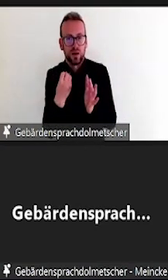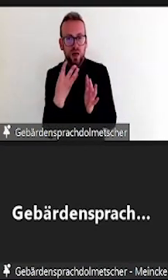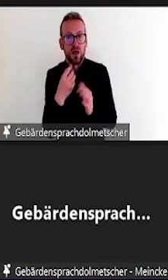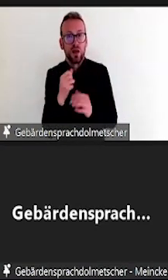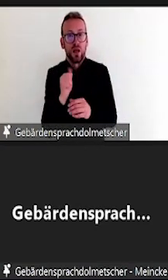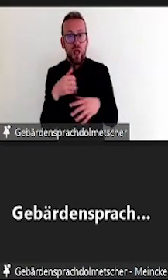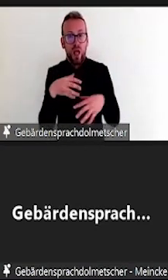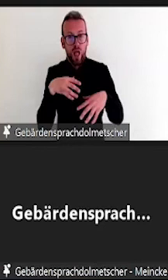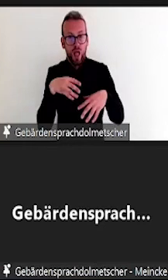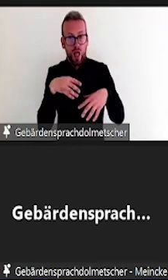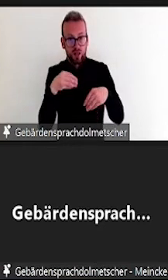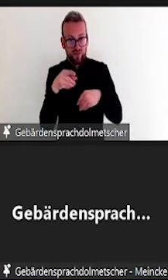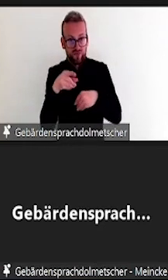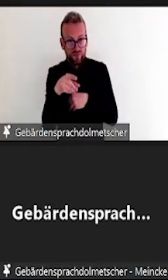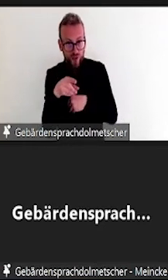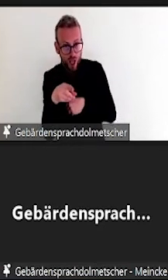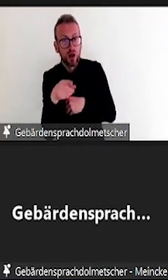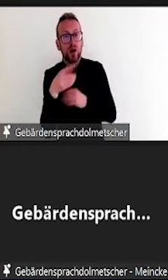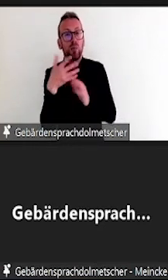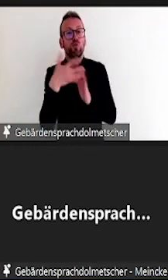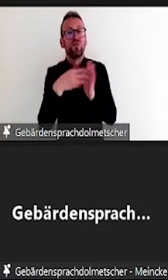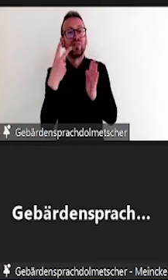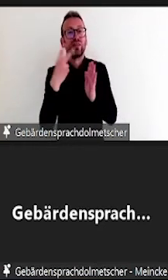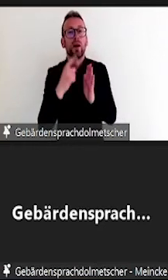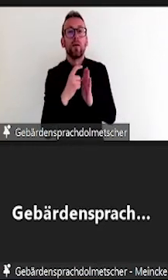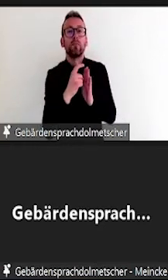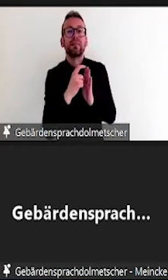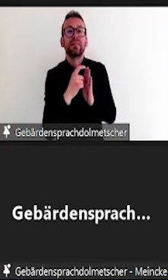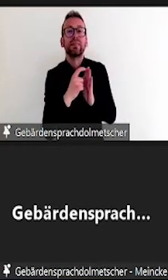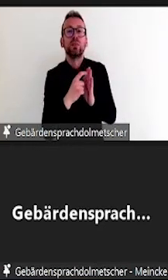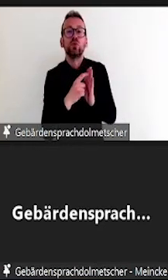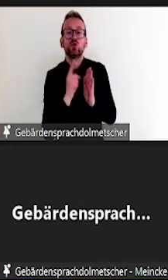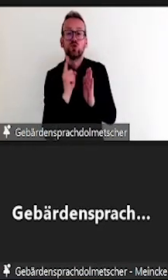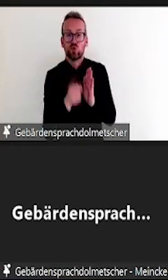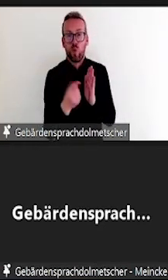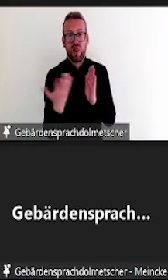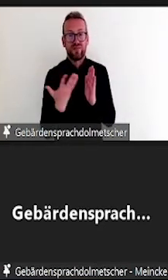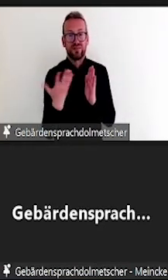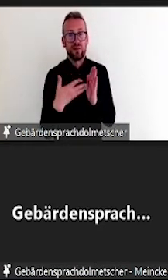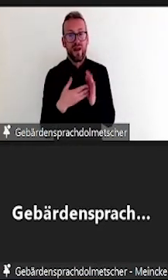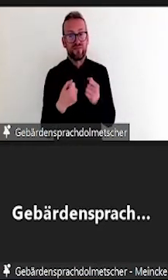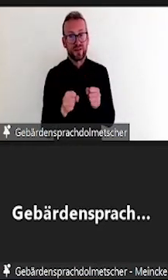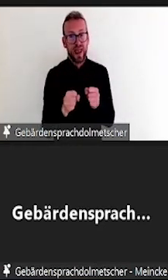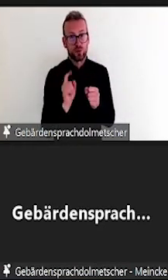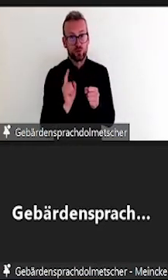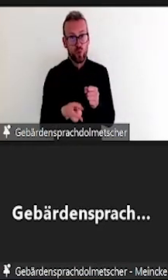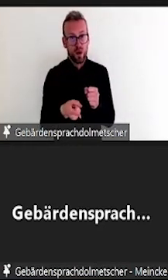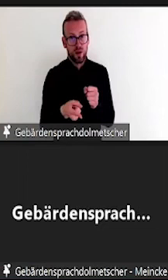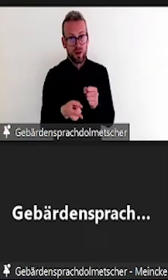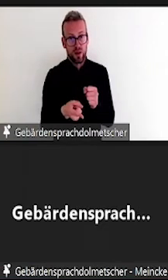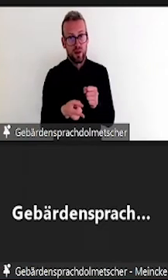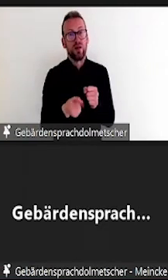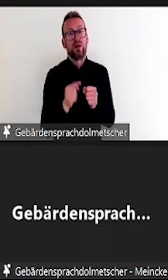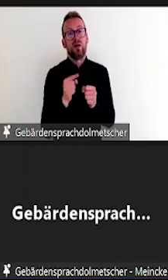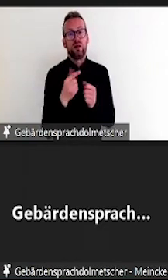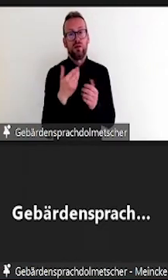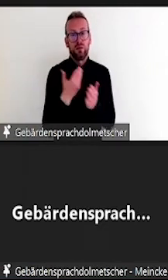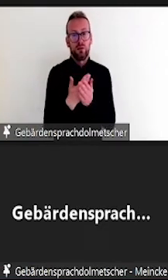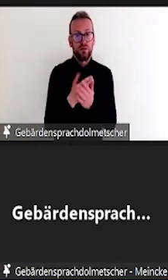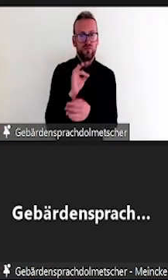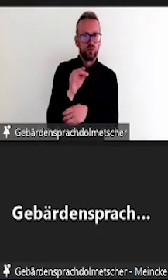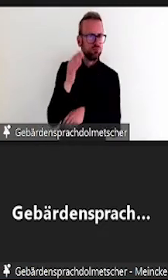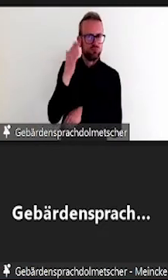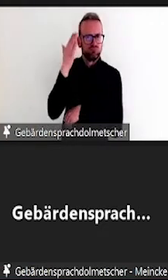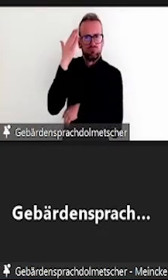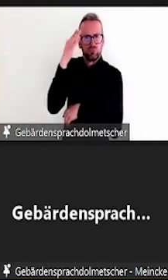sagen wir dazu in der Regel auch Nachteilsausgleich. Da ist es so, dass Prüfungen im Nachhinein und damit